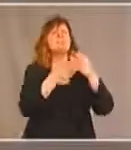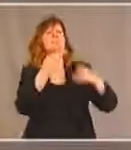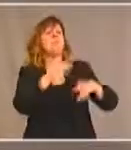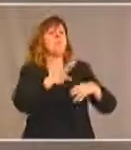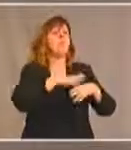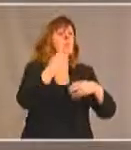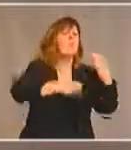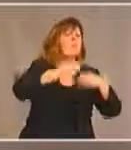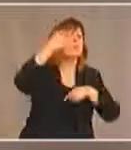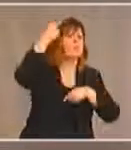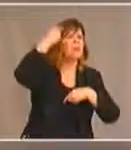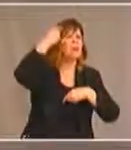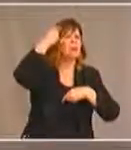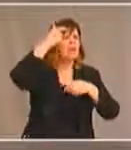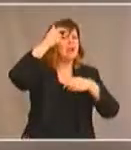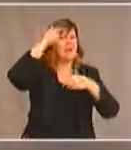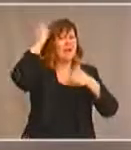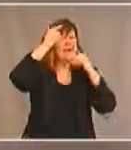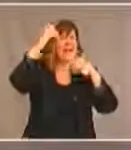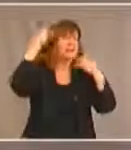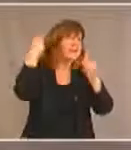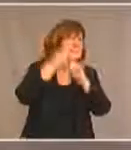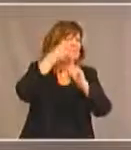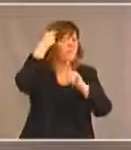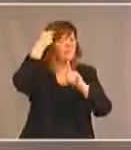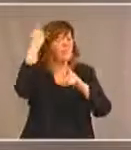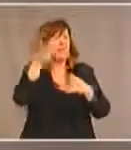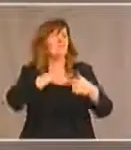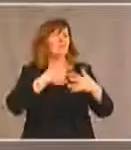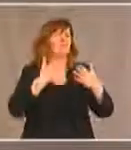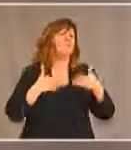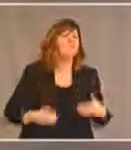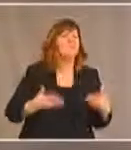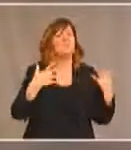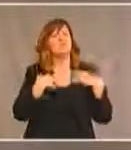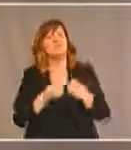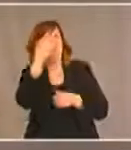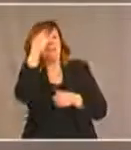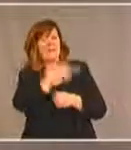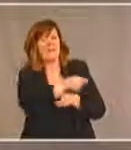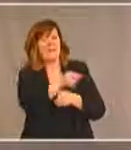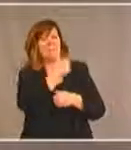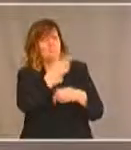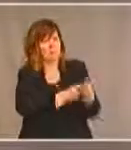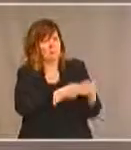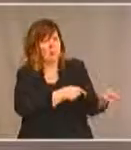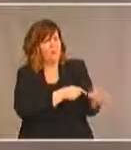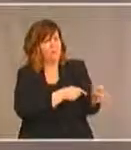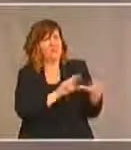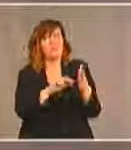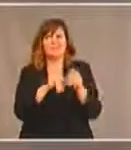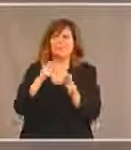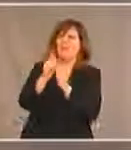par exemple, les handicaps physiques et les problèmes de santé mentale. En considérant les changements apportés à la loi,